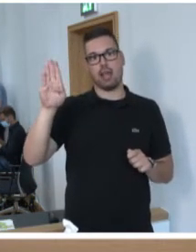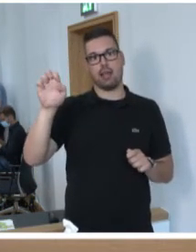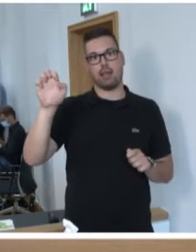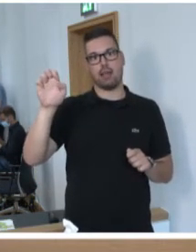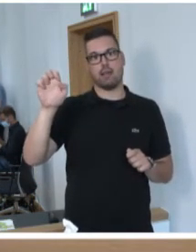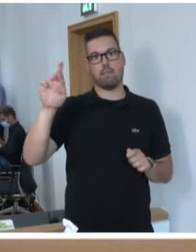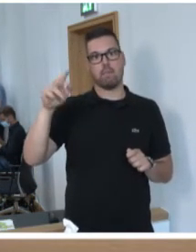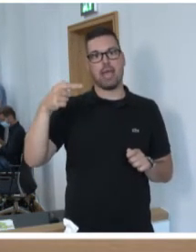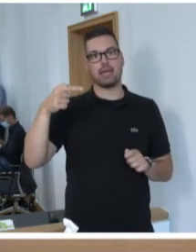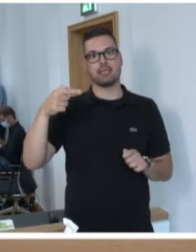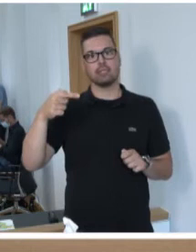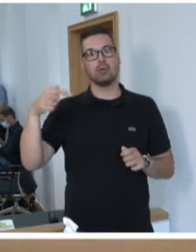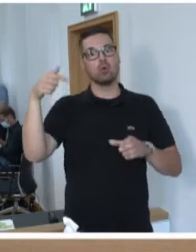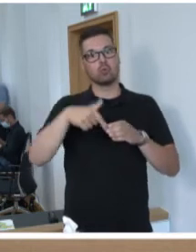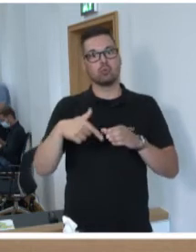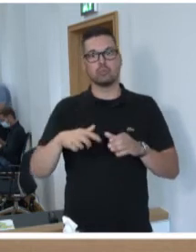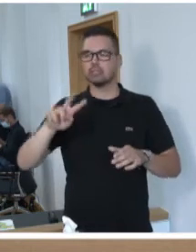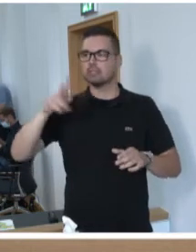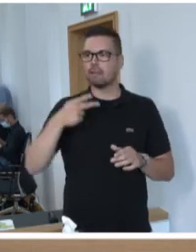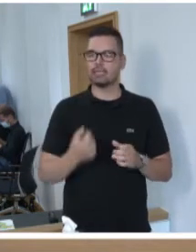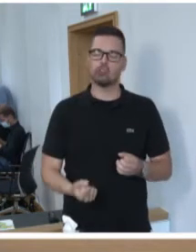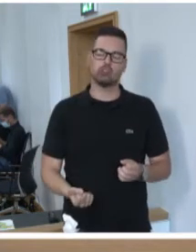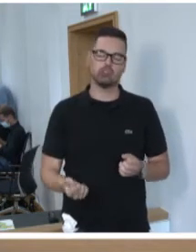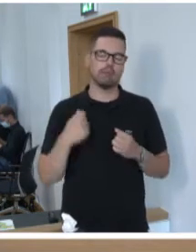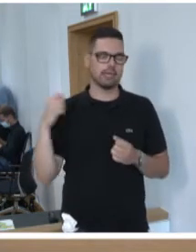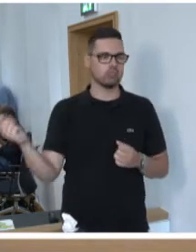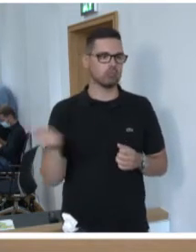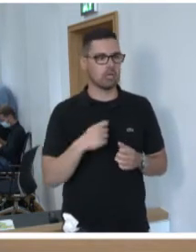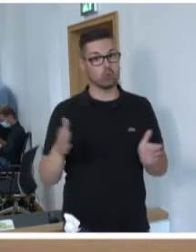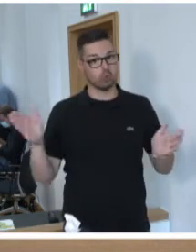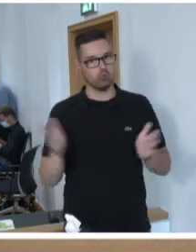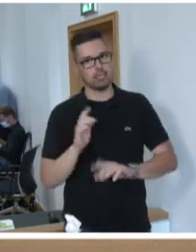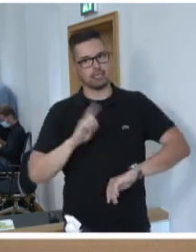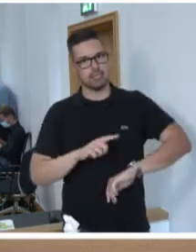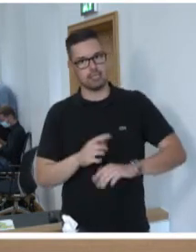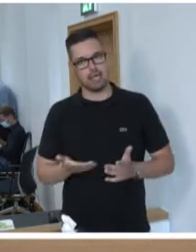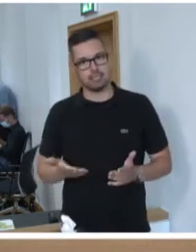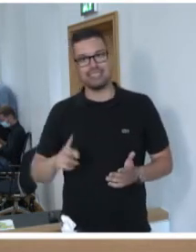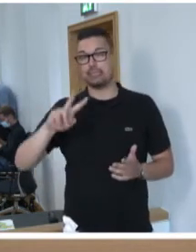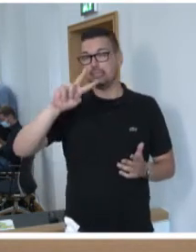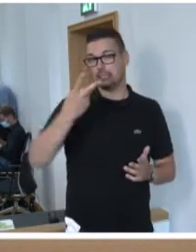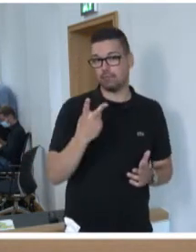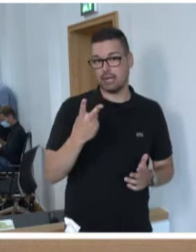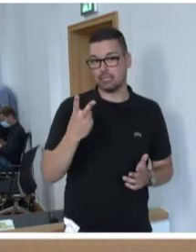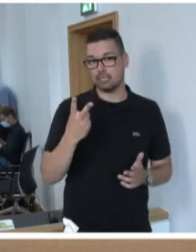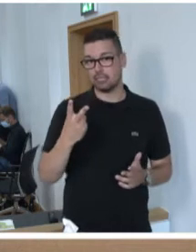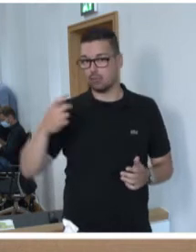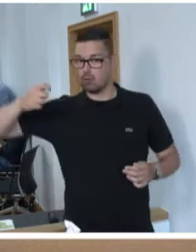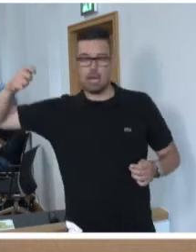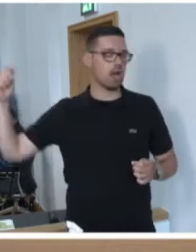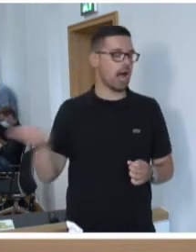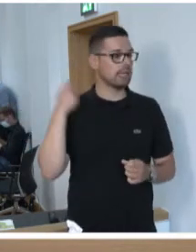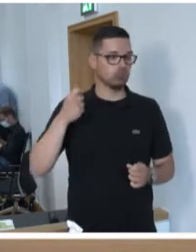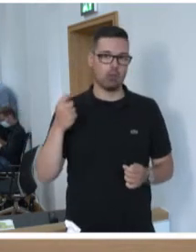schwere Schlag. Innerhalb von kurzer Zeit der zweite schwere Einschlag